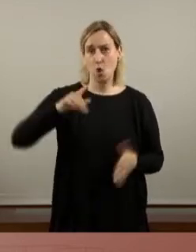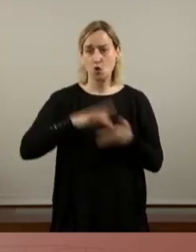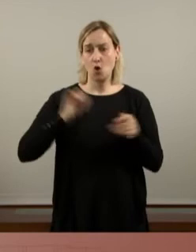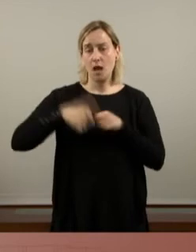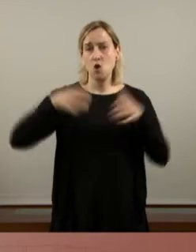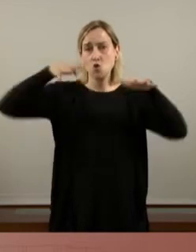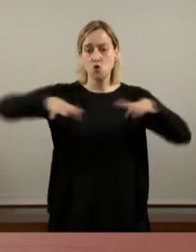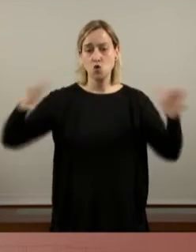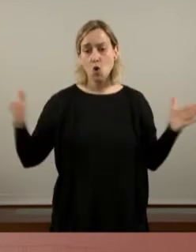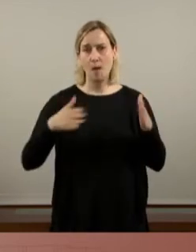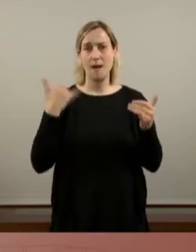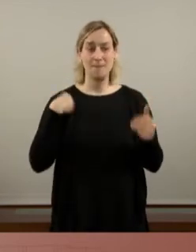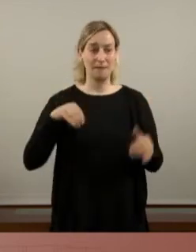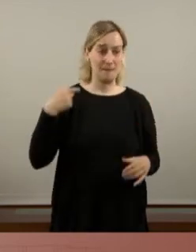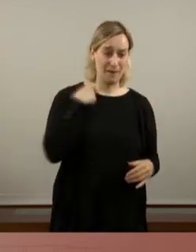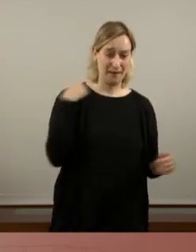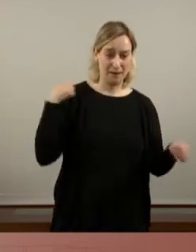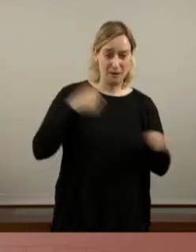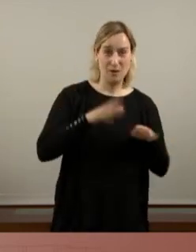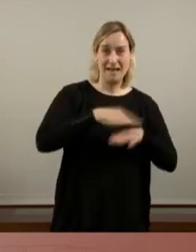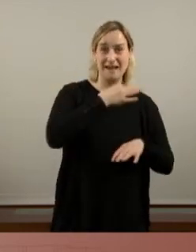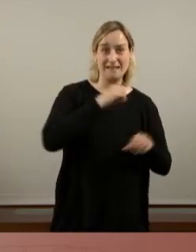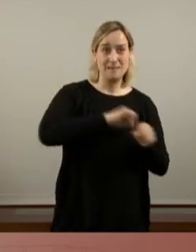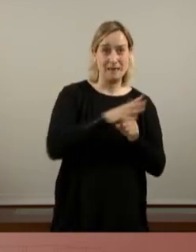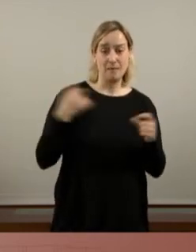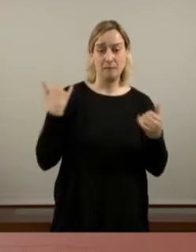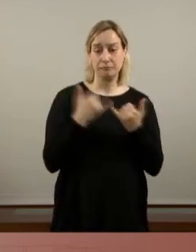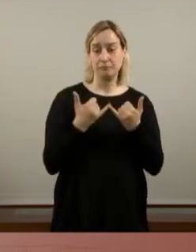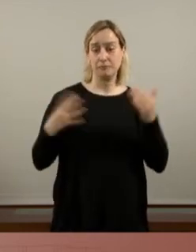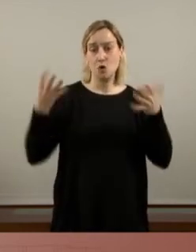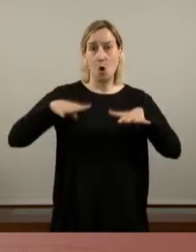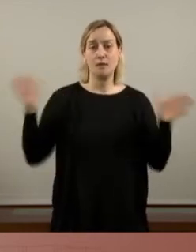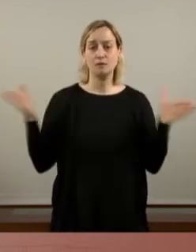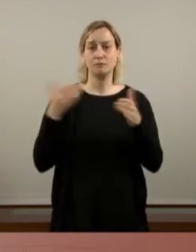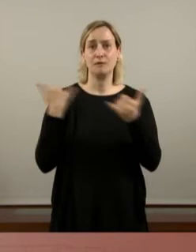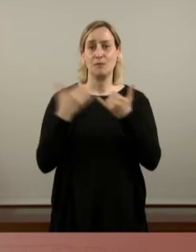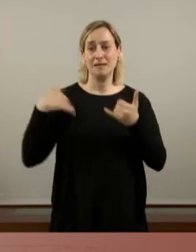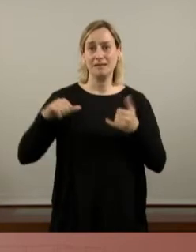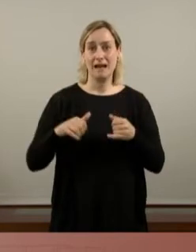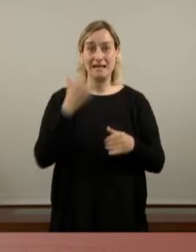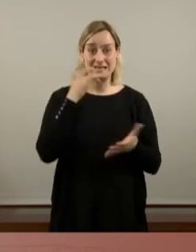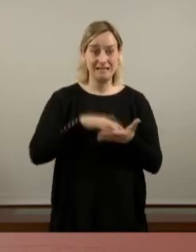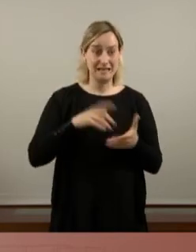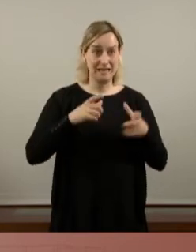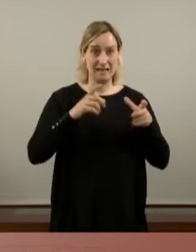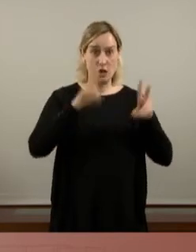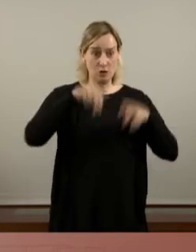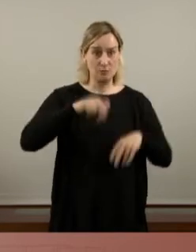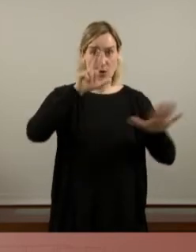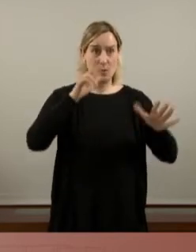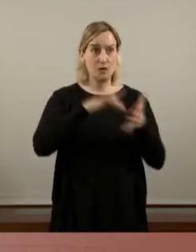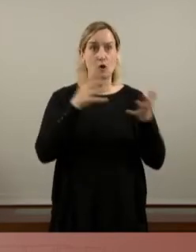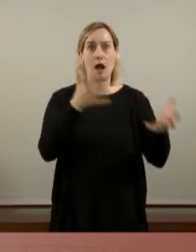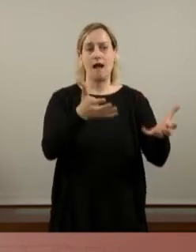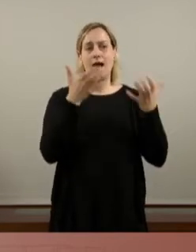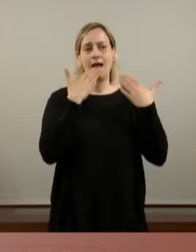mesos a recuperar el que havien perdut per la crisi de la pandèmia. I és que si les receptes del 2008 van servir per rescatar la Gran